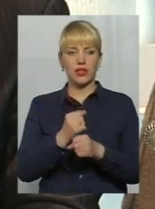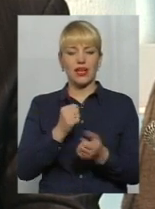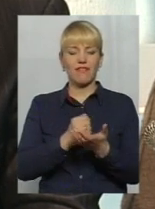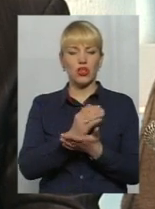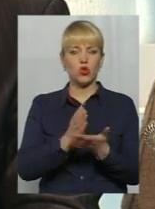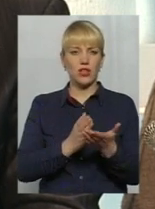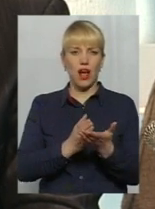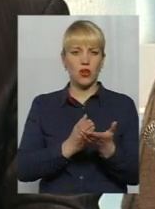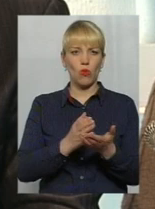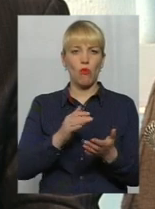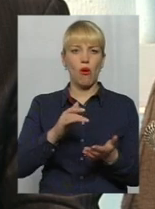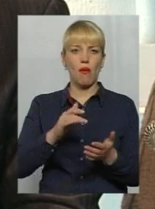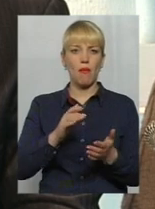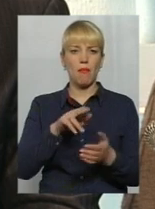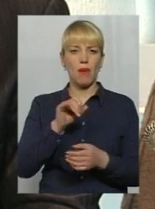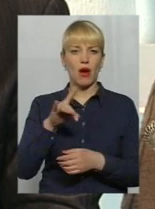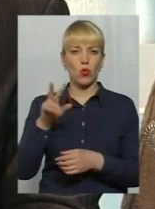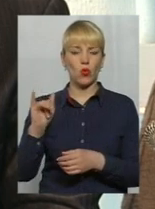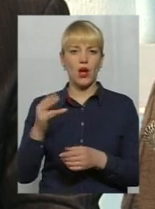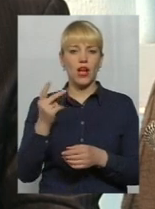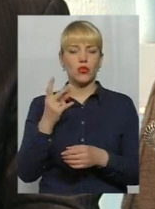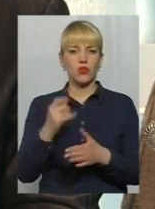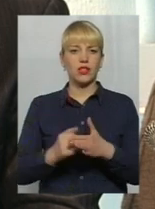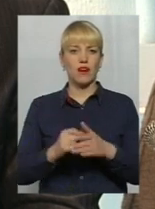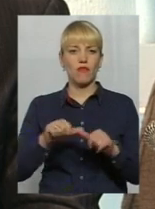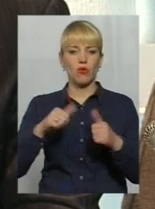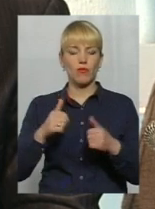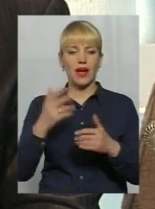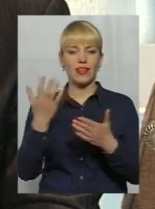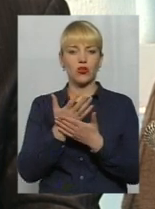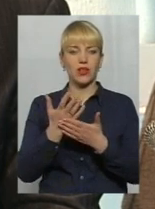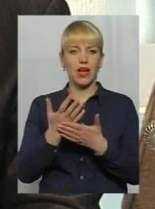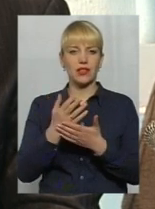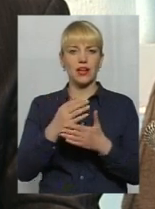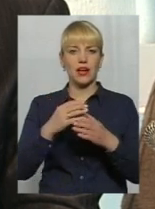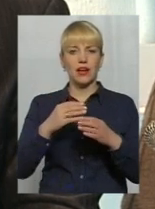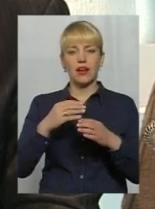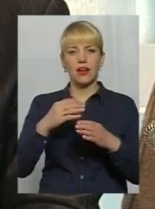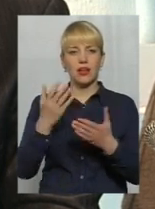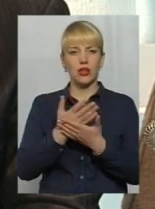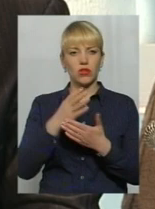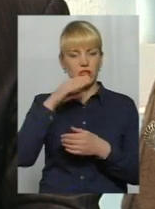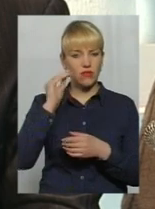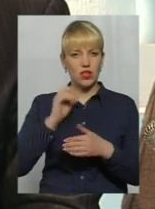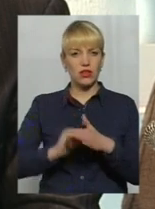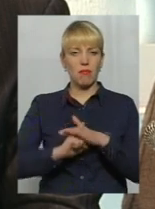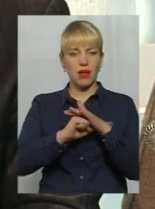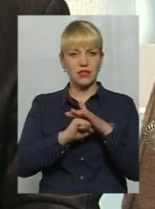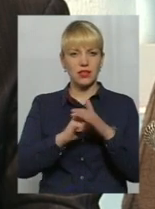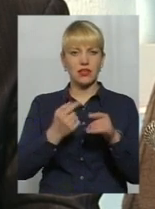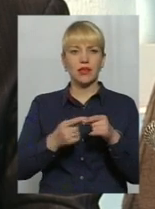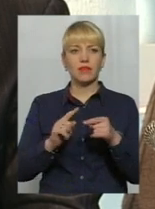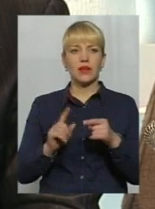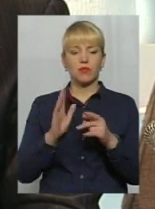них – це формування на базі кенотеатру імені Шевченка фешн-платформи, яка передбачає, по-перше,